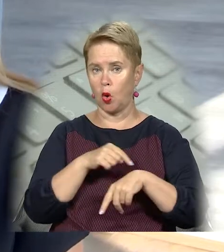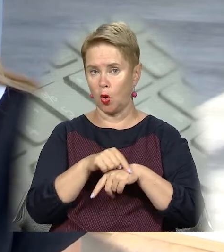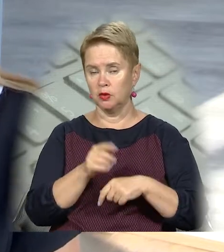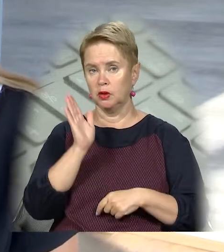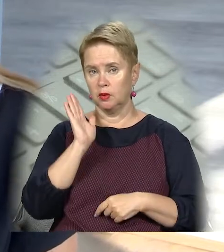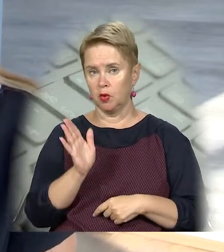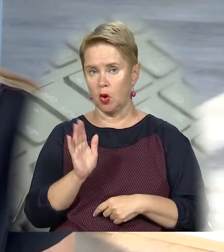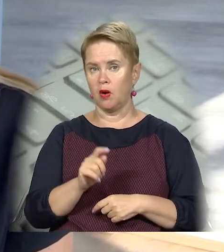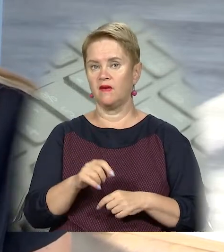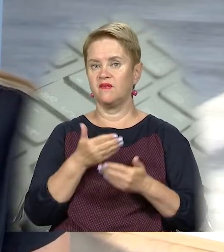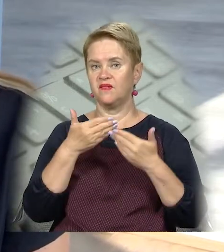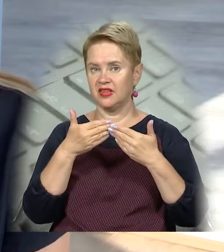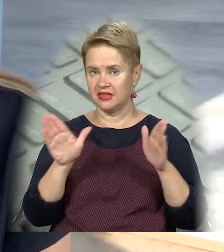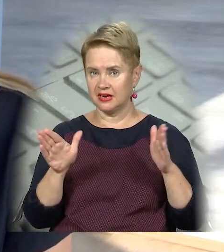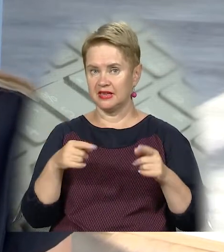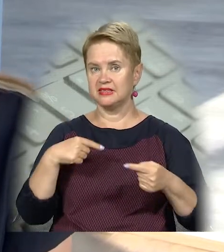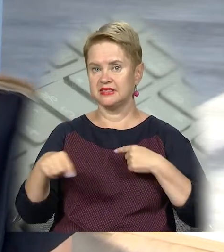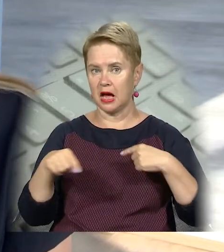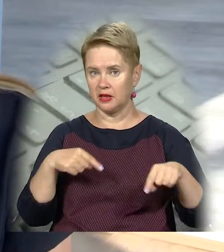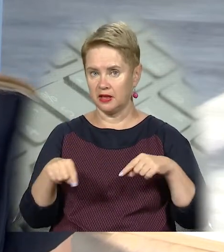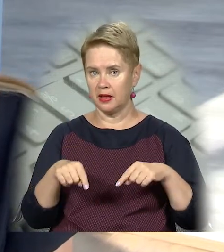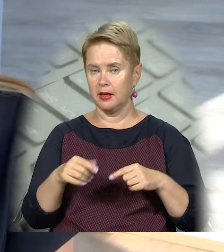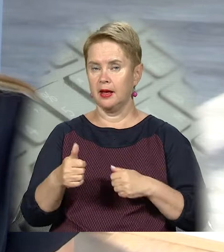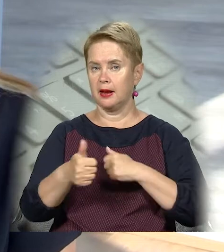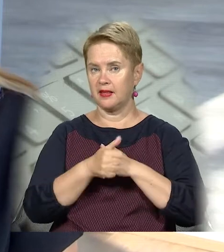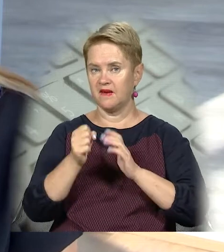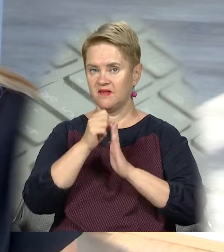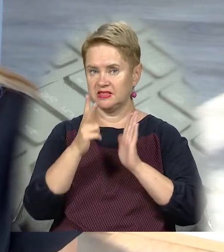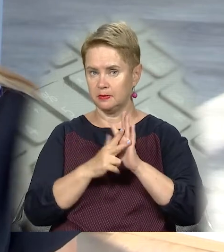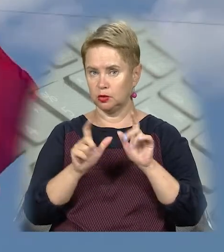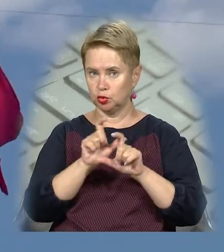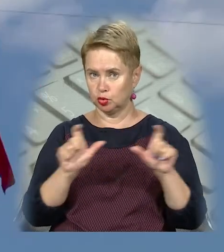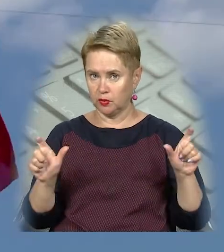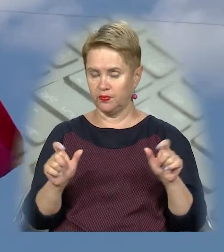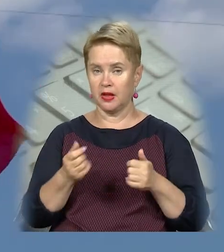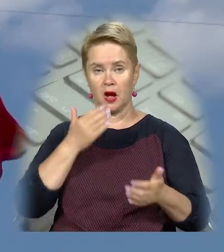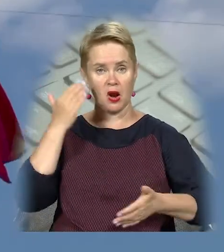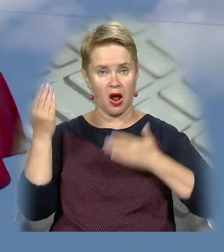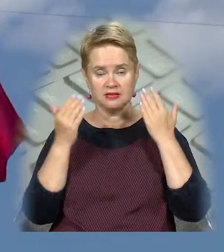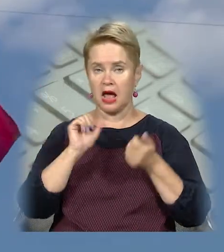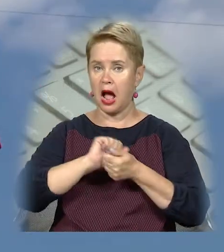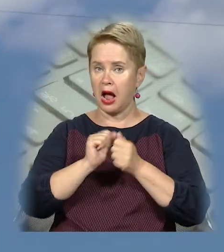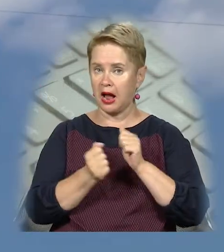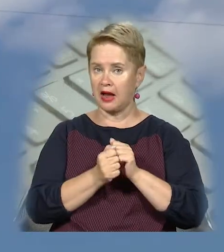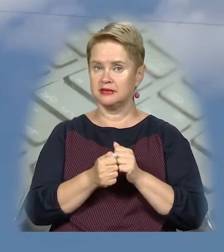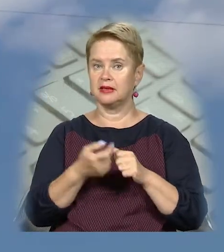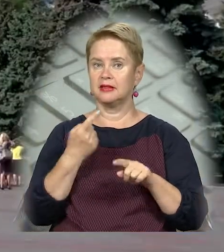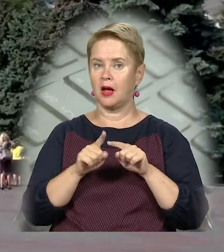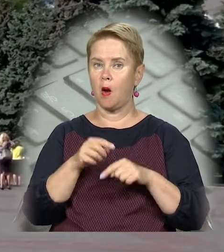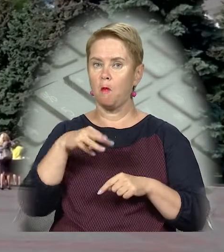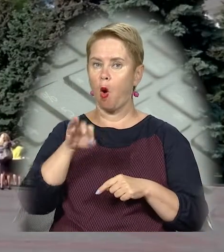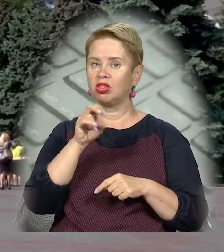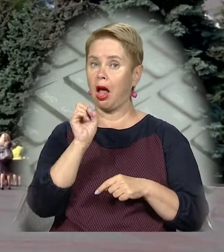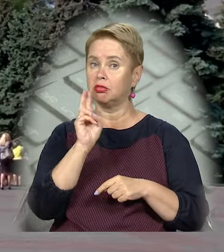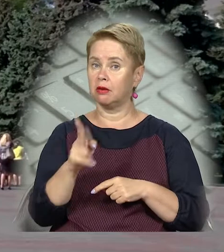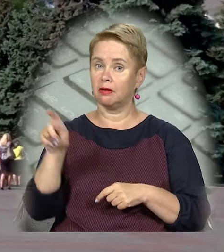годині буде урочисто відкрито стадіон біля 18-ї школи. Розважатиме кам'янчан запальний монатік.